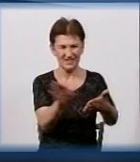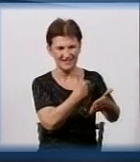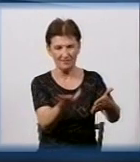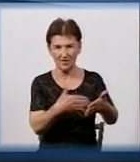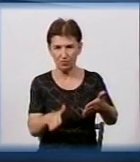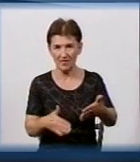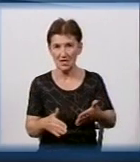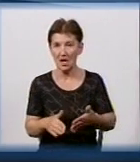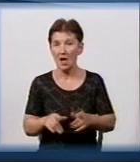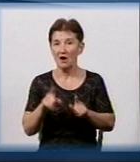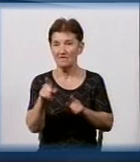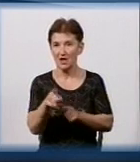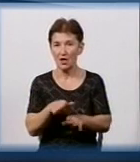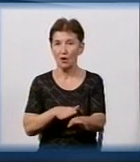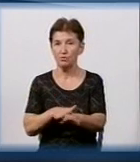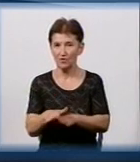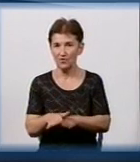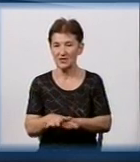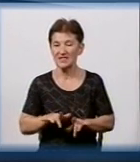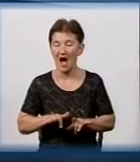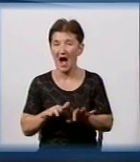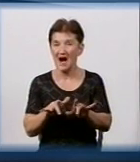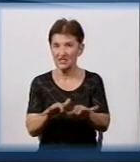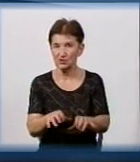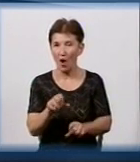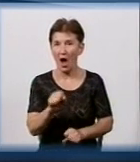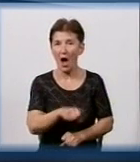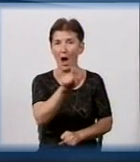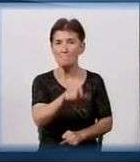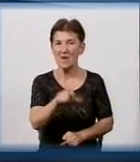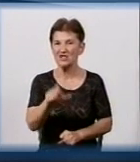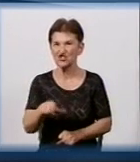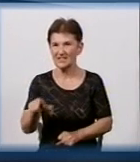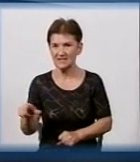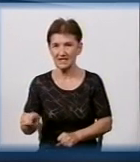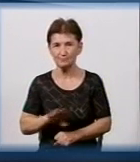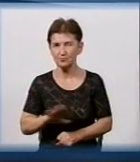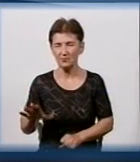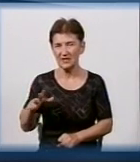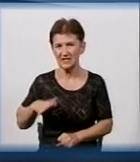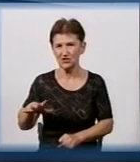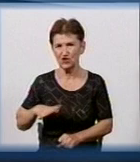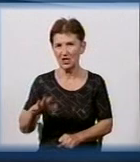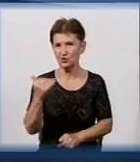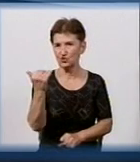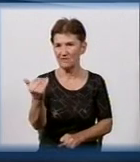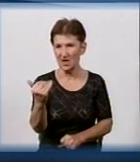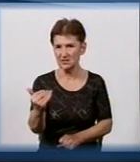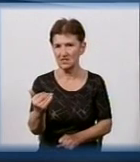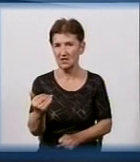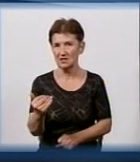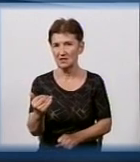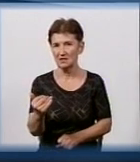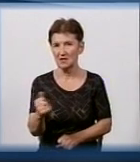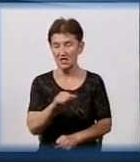дії в тому, що ви проводите просвітницьку акцію, а мешканці, не чекаючи вас, не чекаючи якихось там глобальних заходів,